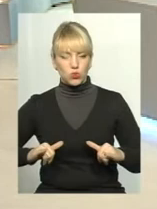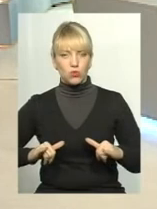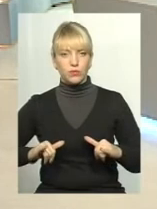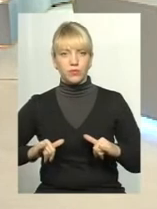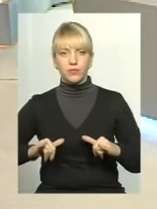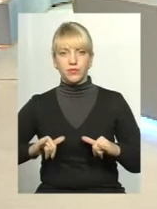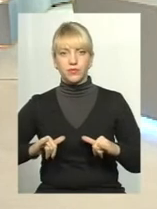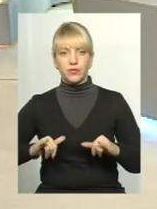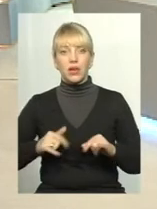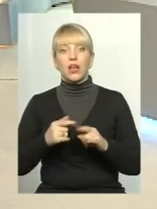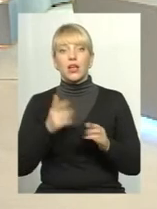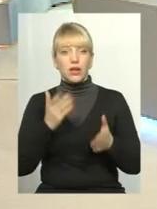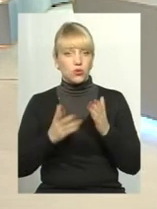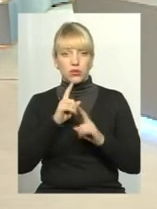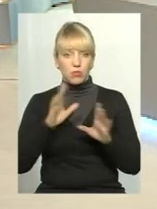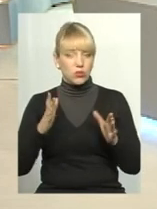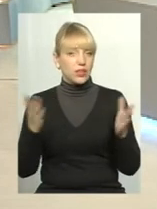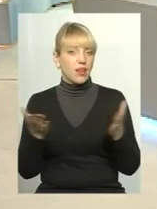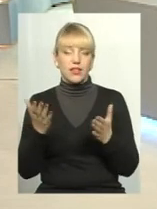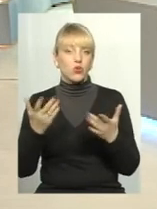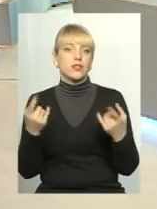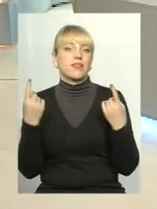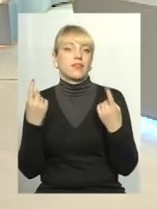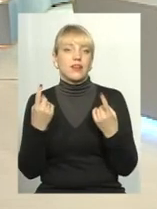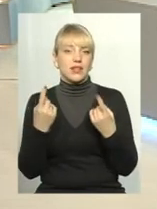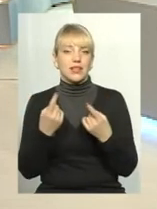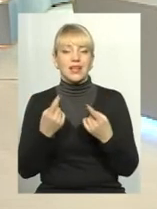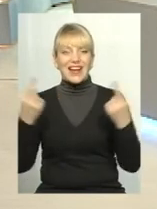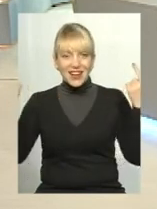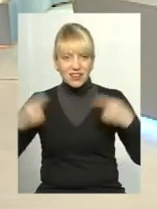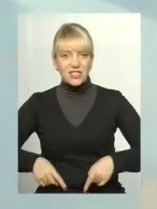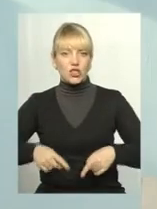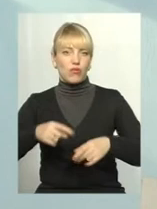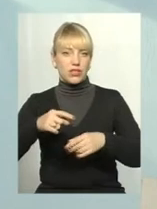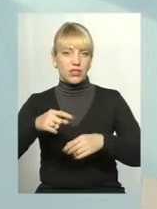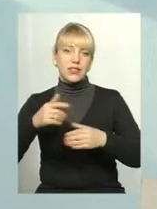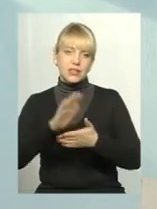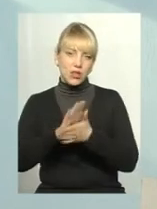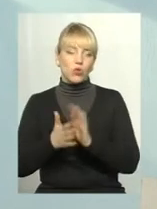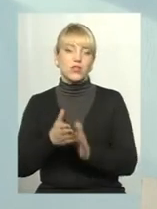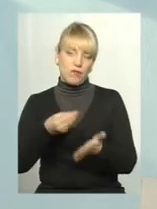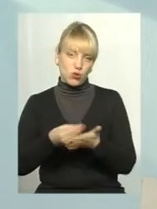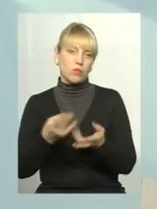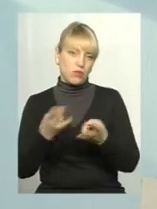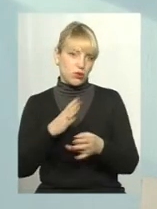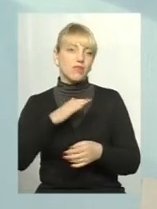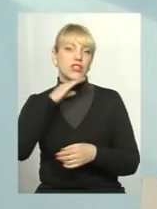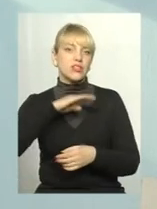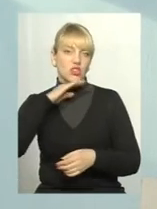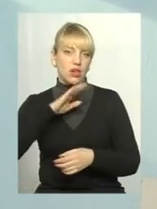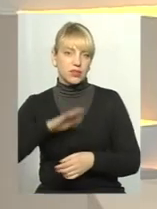якщо не буде якихось таких кризових ситуацій, фінансування повинно вистачати.